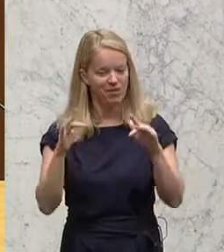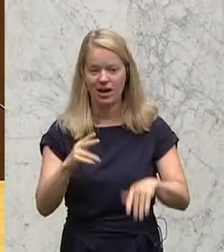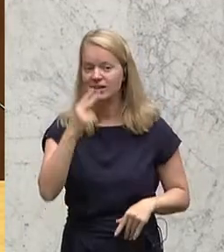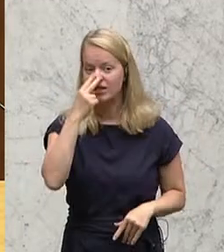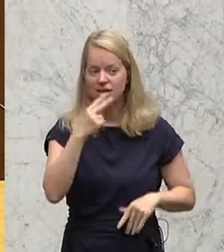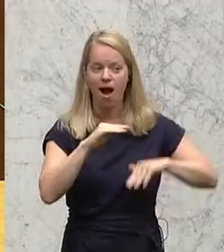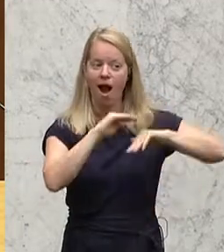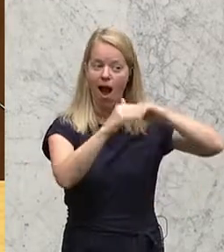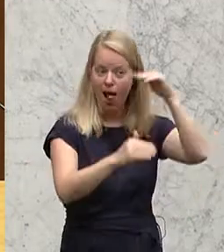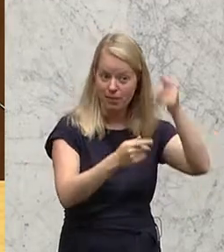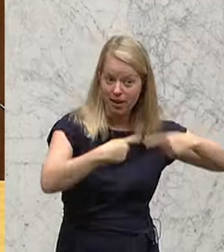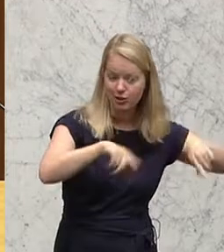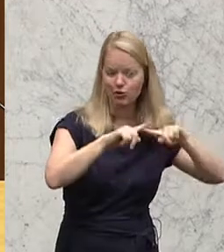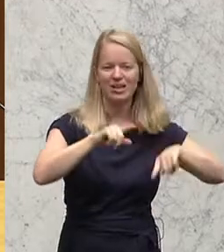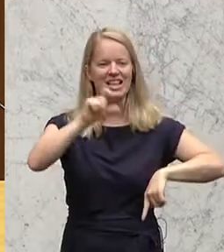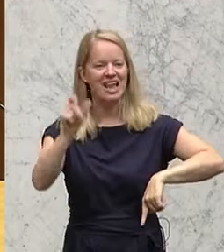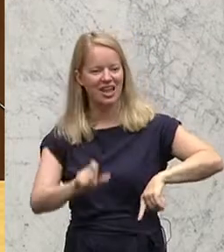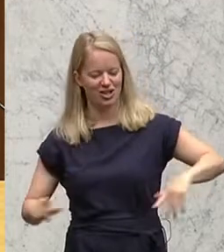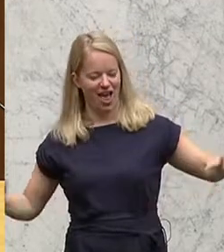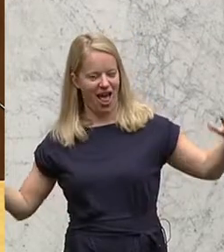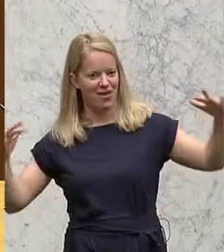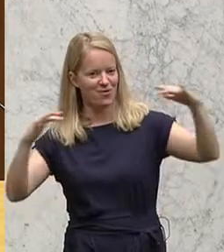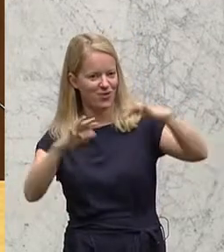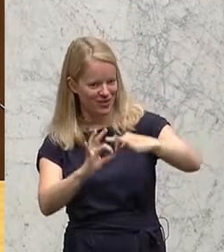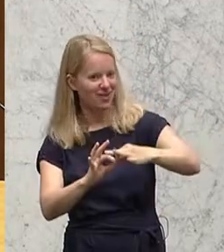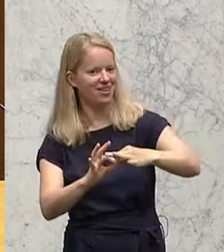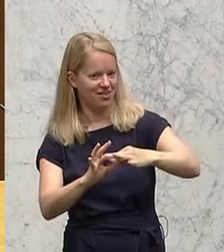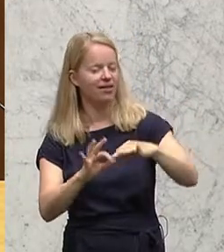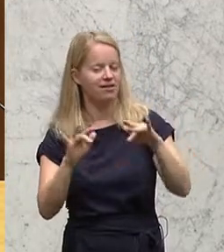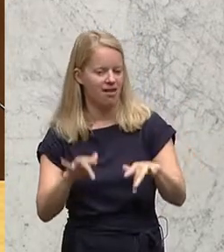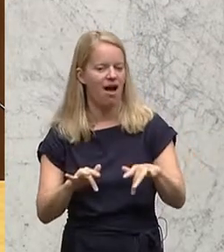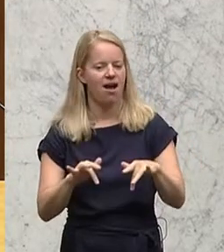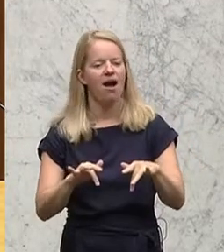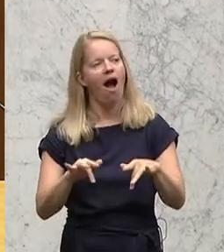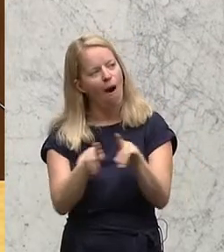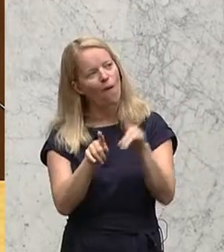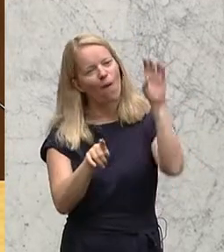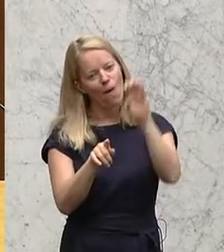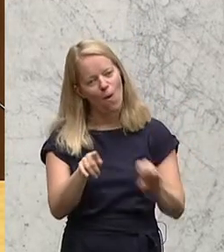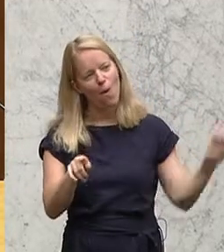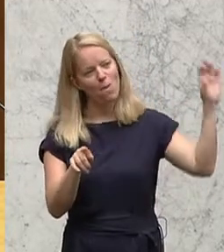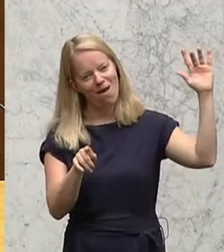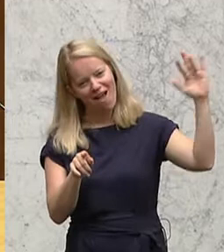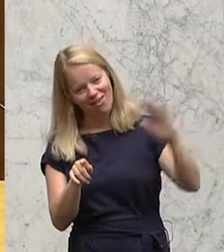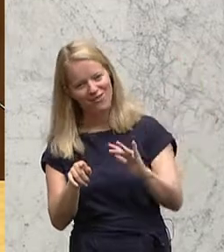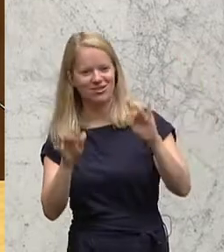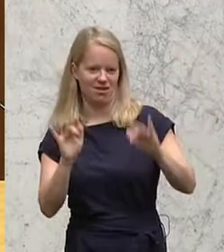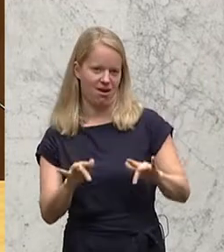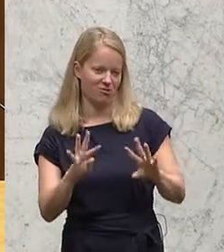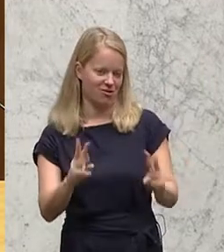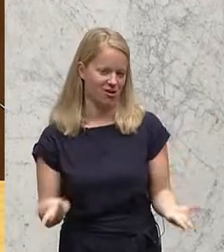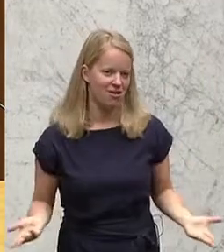prägend ist, aber auch den italienischen Einflüssen, die noch dazu europäisch inspiriert sind. Ich komme zum Schluss.